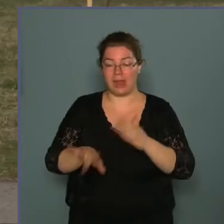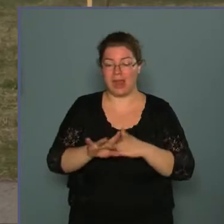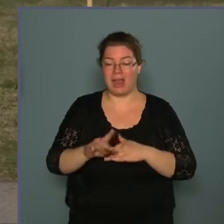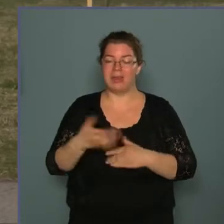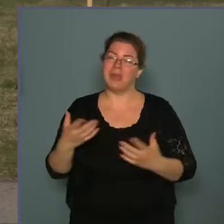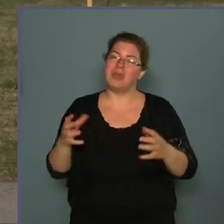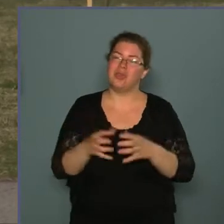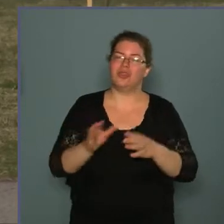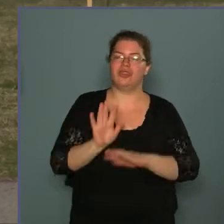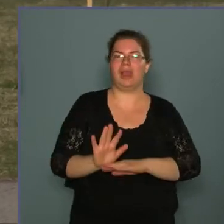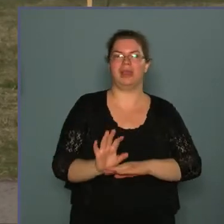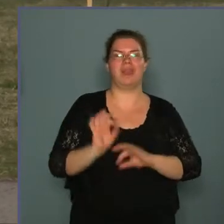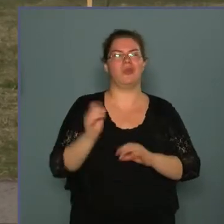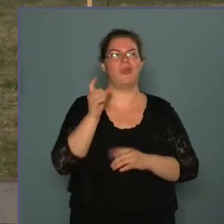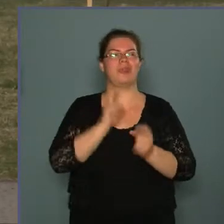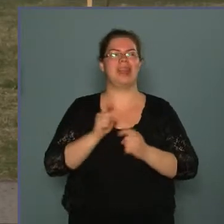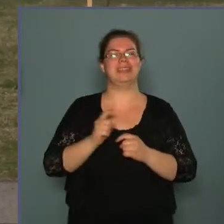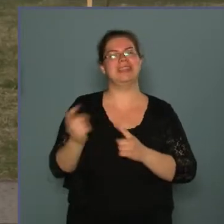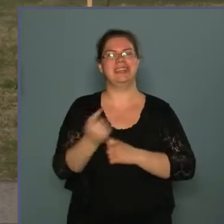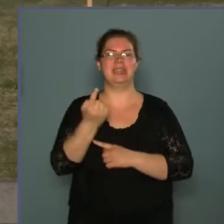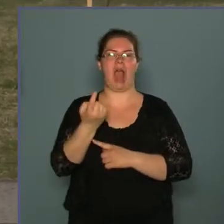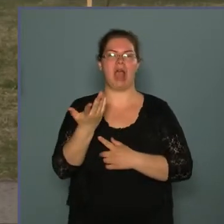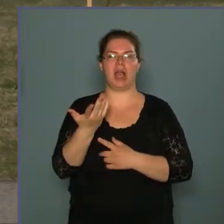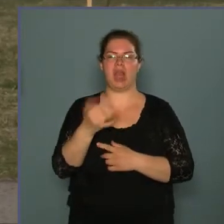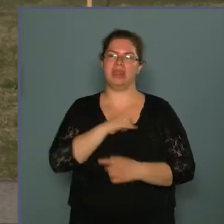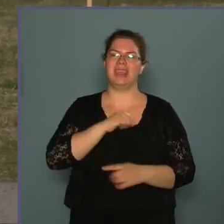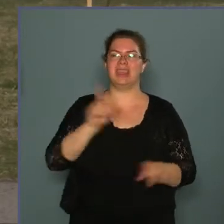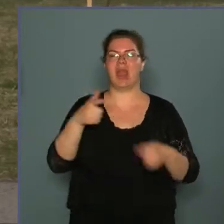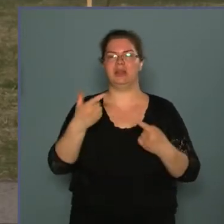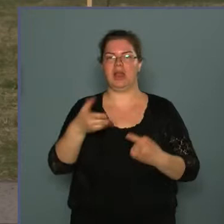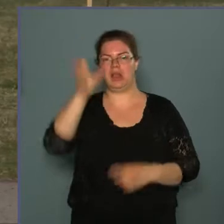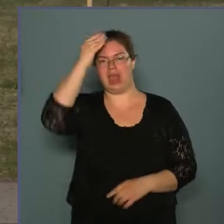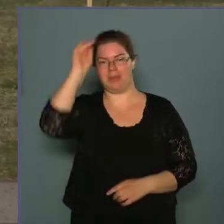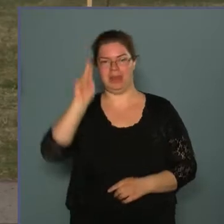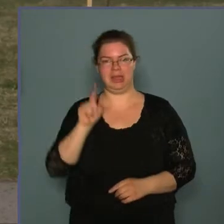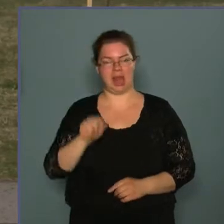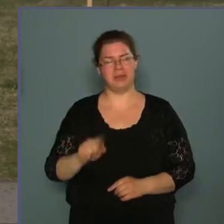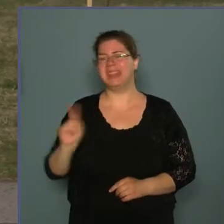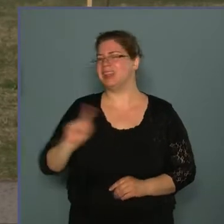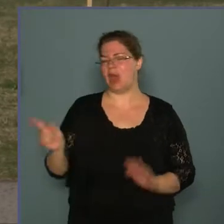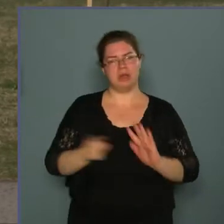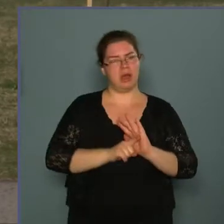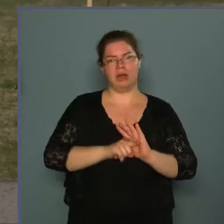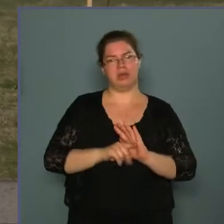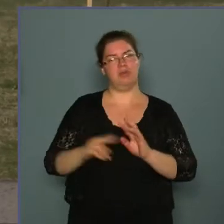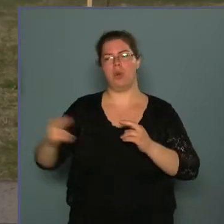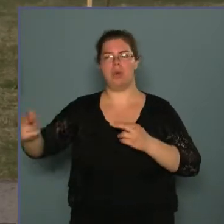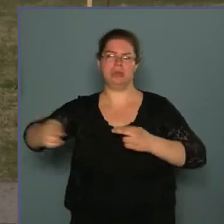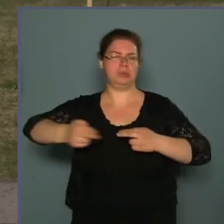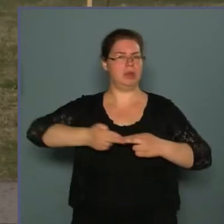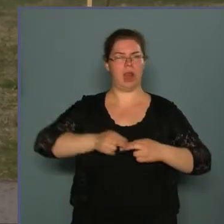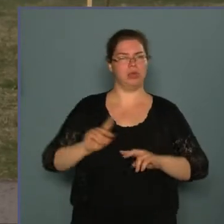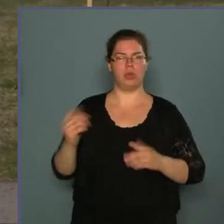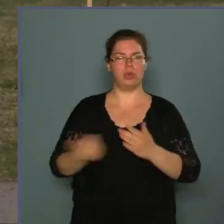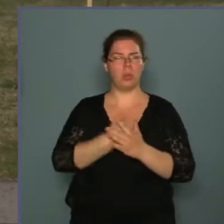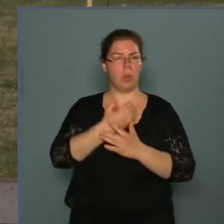hanem a közösség számára jó szerint idegen, érdektelen emlékjelekben. De ne a negatívumok felől közelítve mértassuk